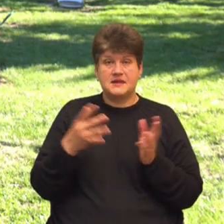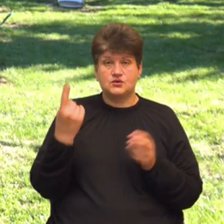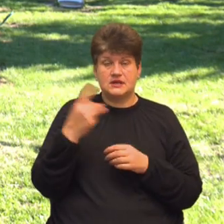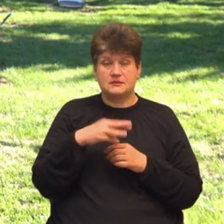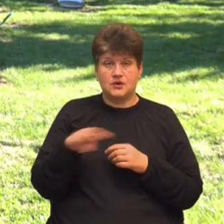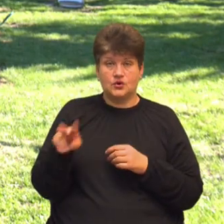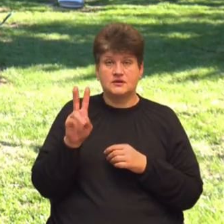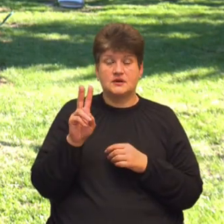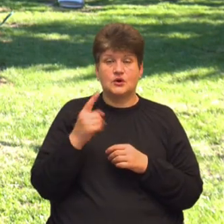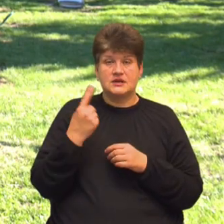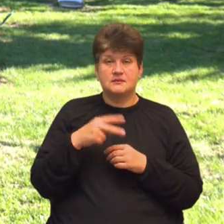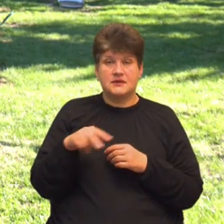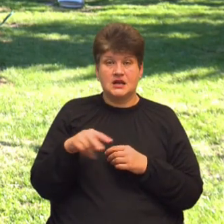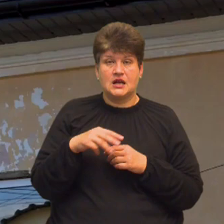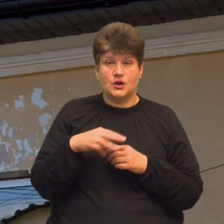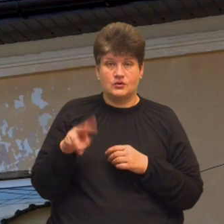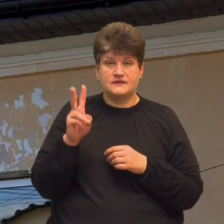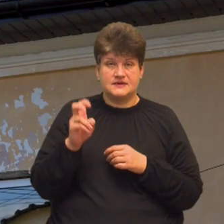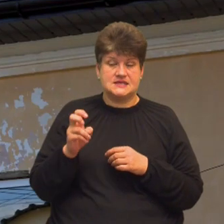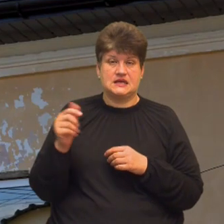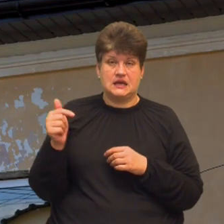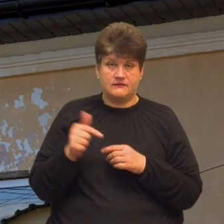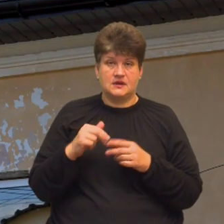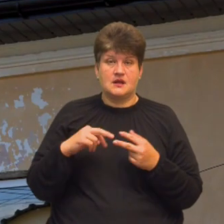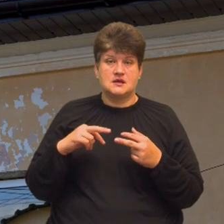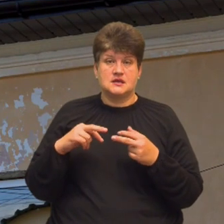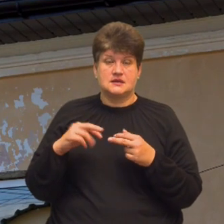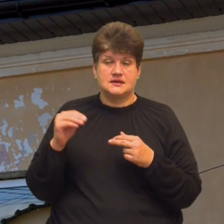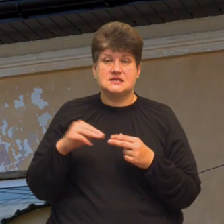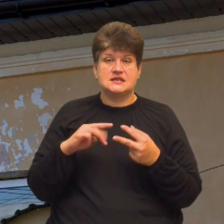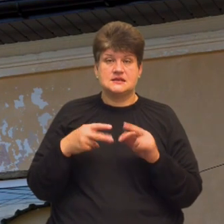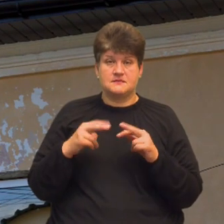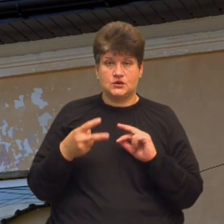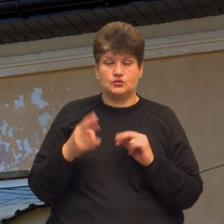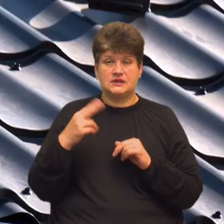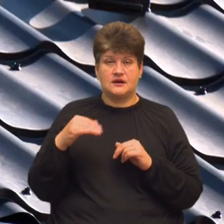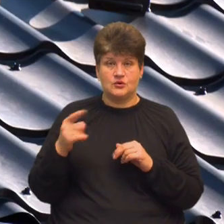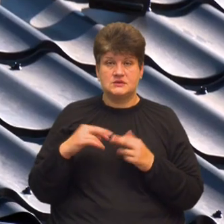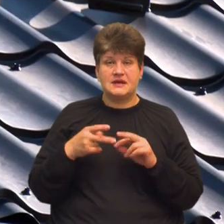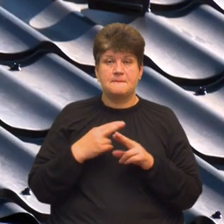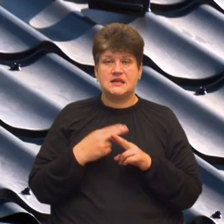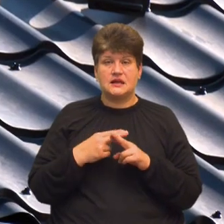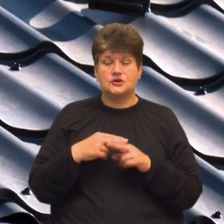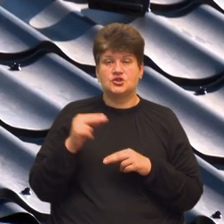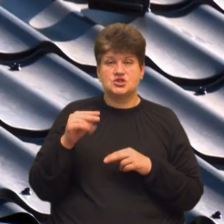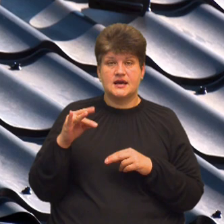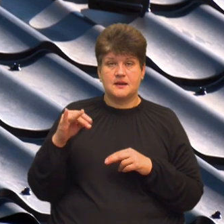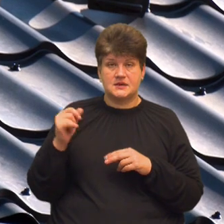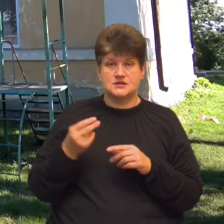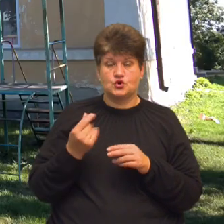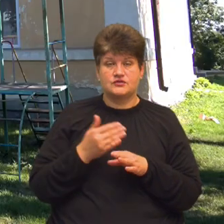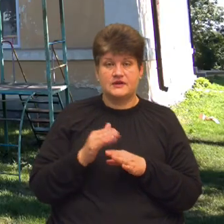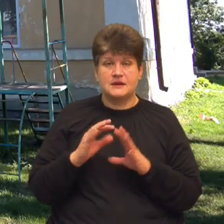двісті гривень. Пішло на заміну старого даху. Шифер на даху замінили на метали черепицю. Гроші на це виділила